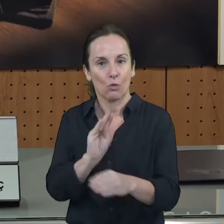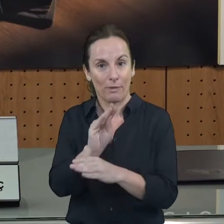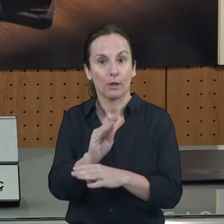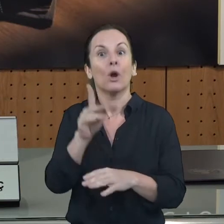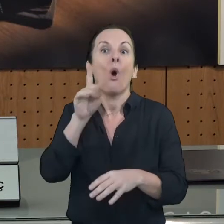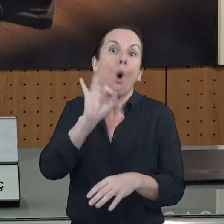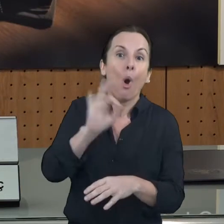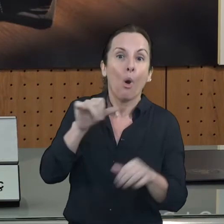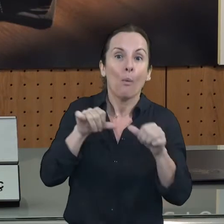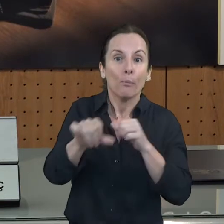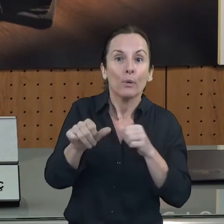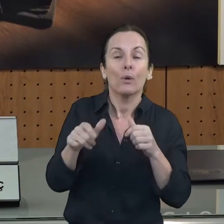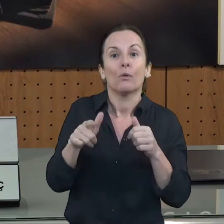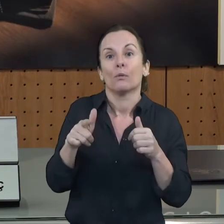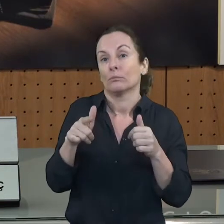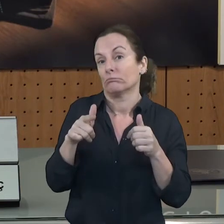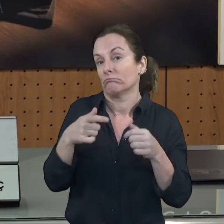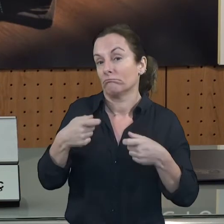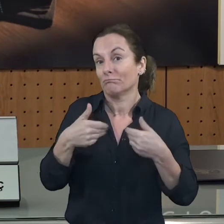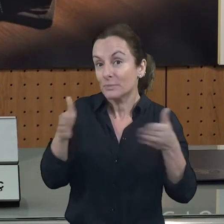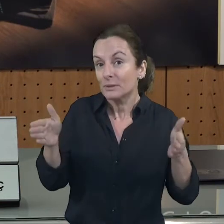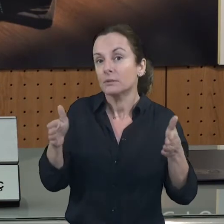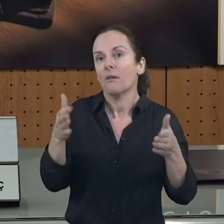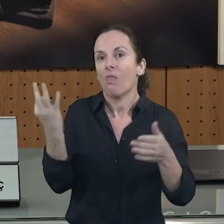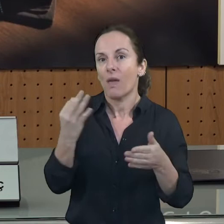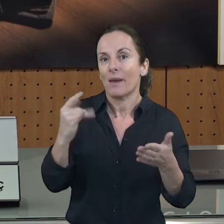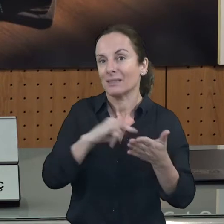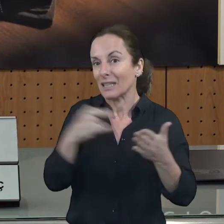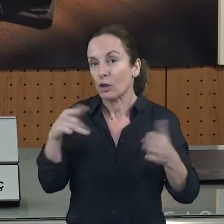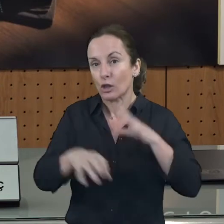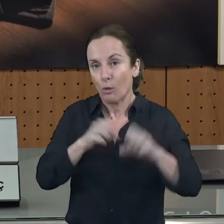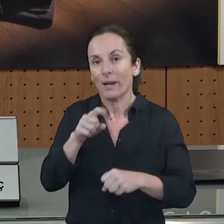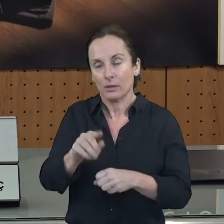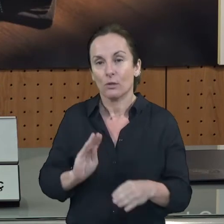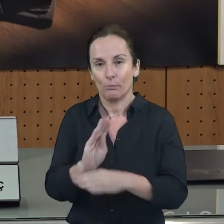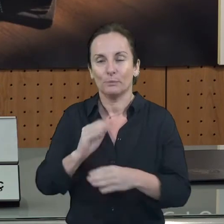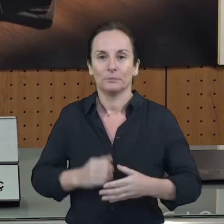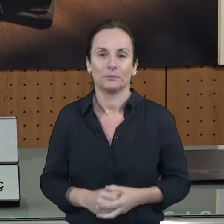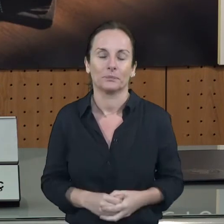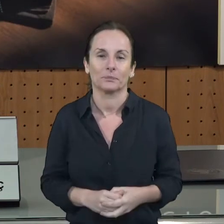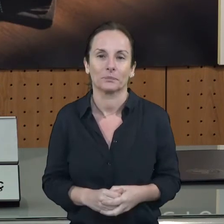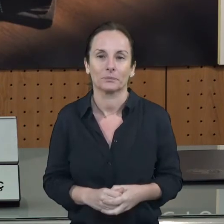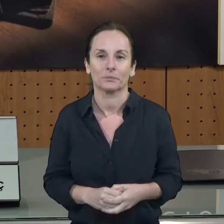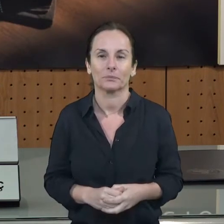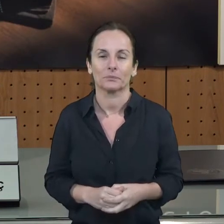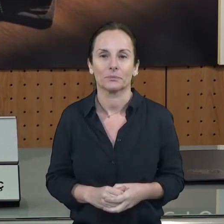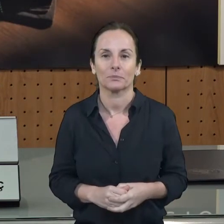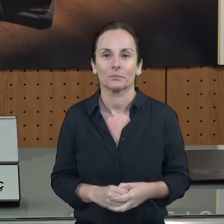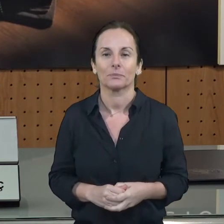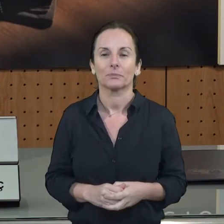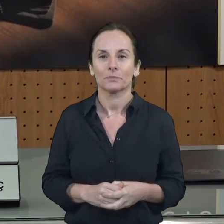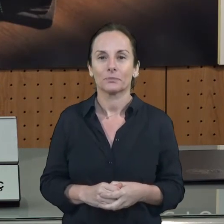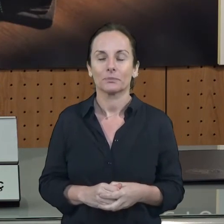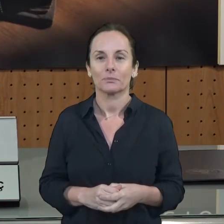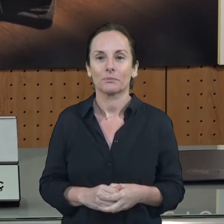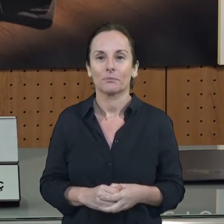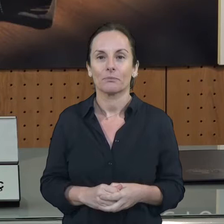és de 1.000 euros per beneficiari. Com deia, la Cambra de Comerç serà l'entitat col·laboradora que,